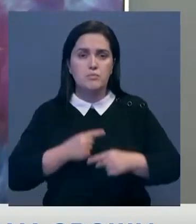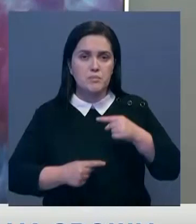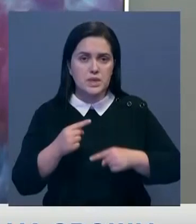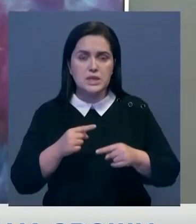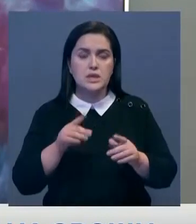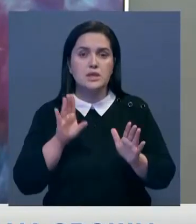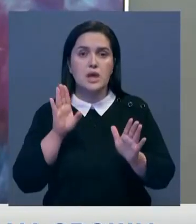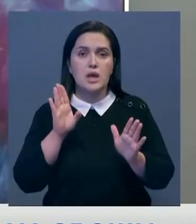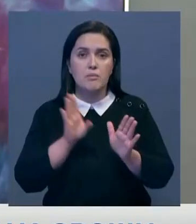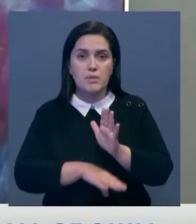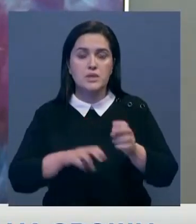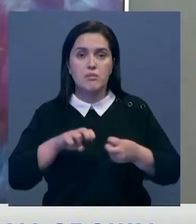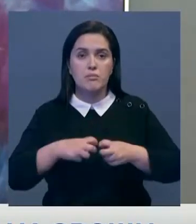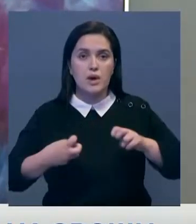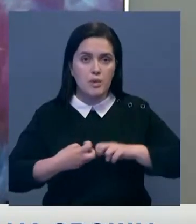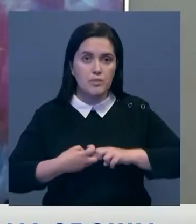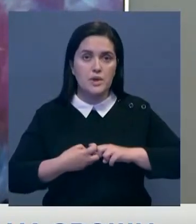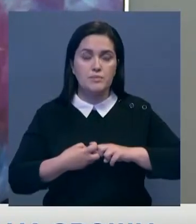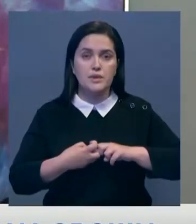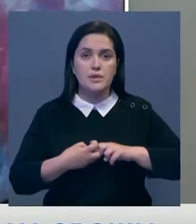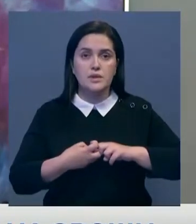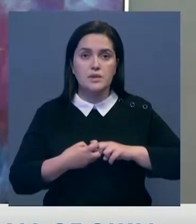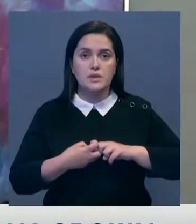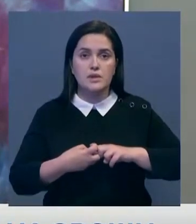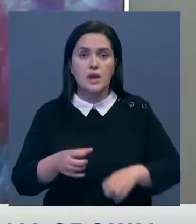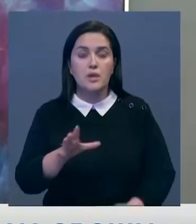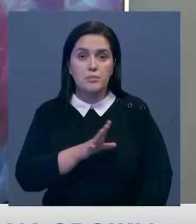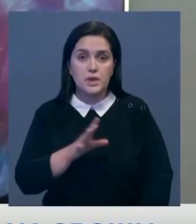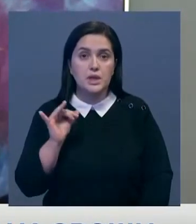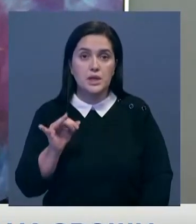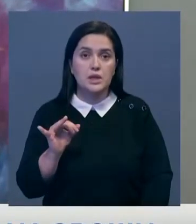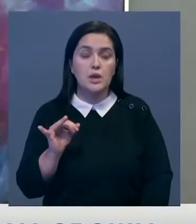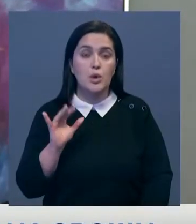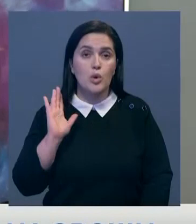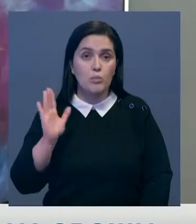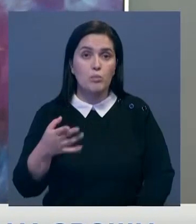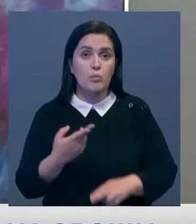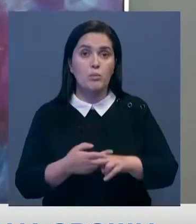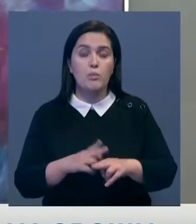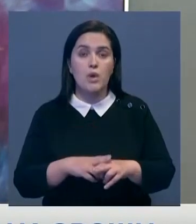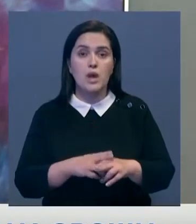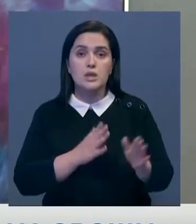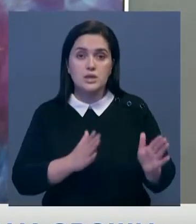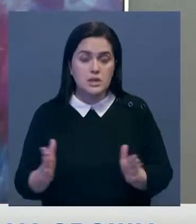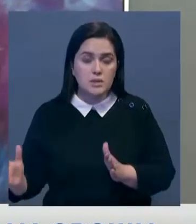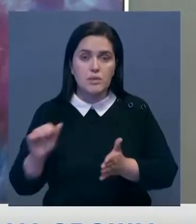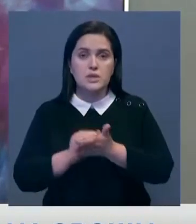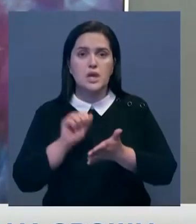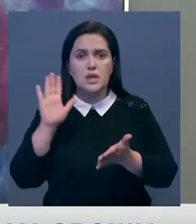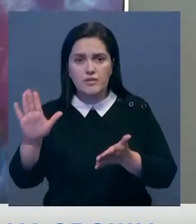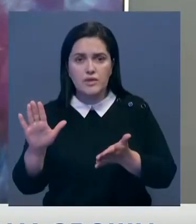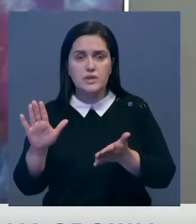без проблем проходил. И для этого мы должны наладить и систему стандартизации,